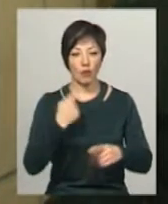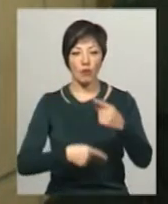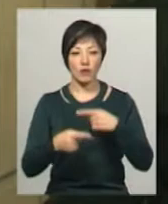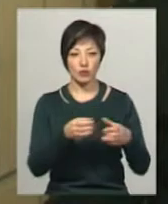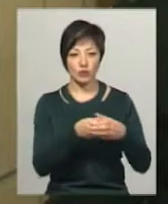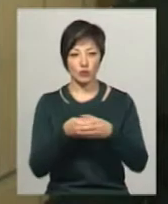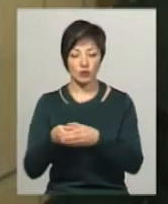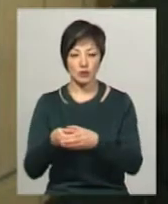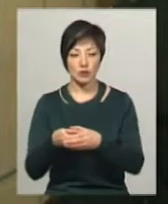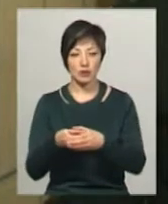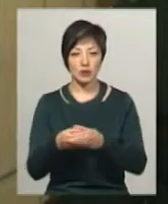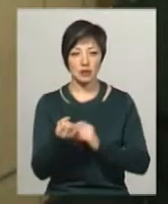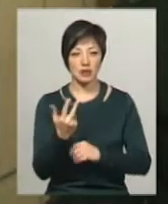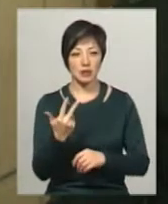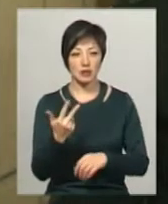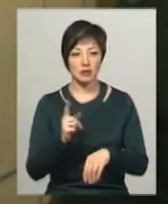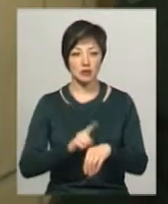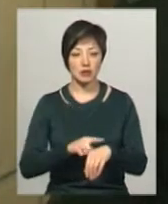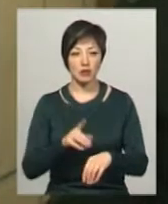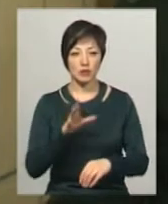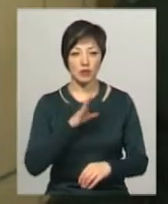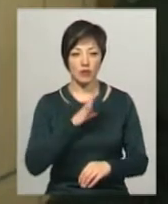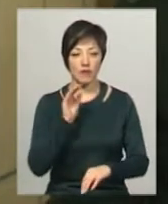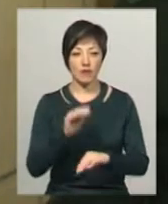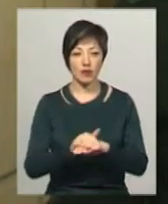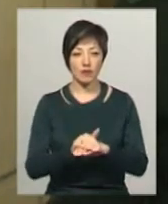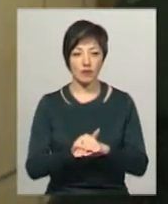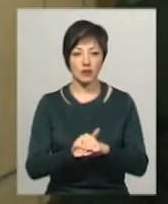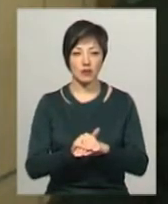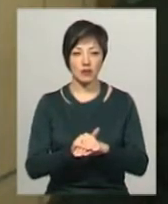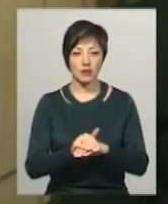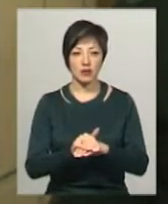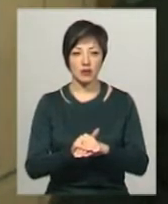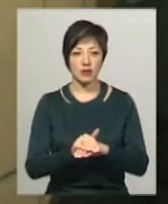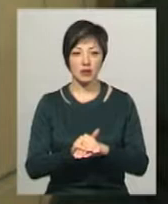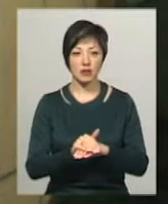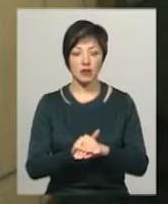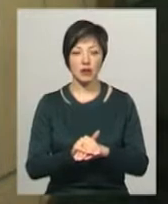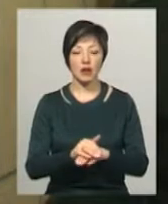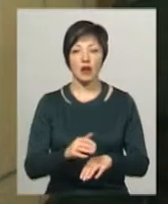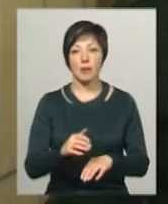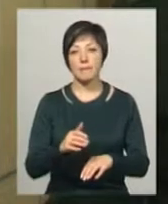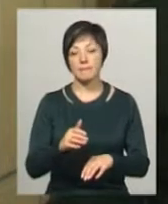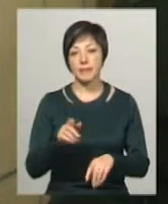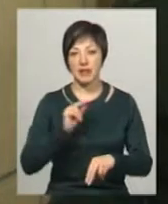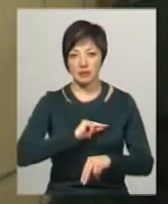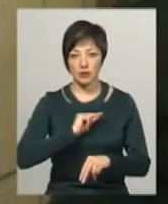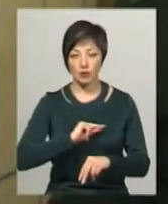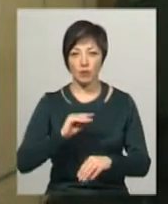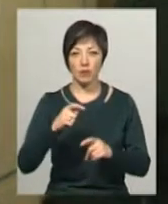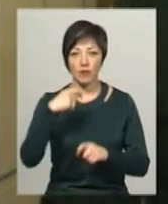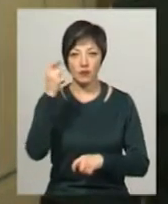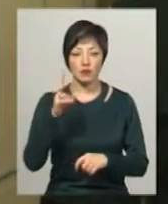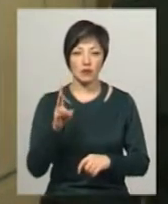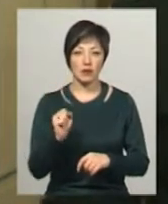приблизно о 13-й годині, він був виявлений молодшим інспектором відділу режиму охорони, повішаним на